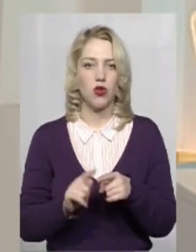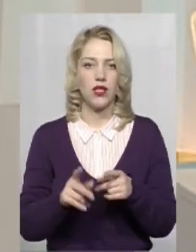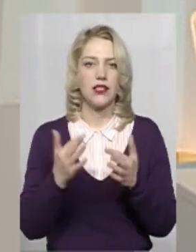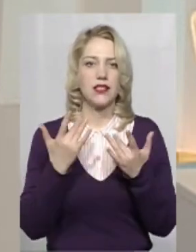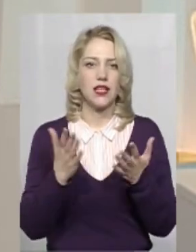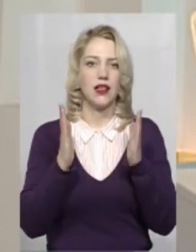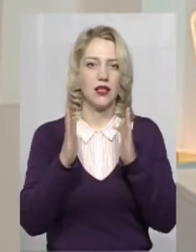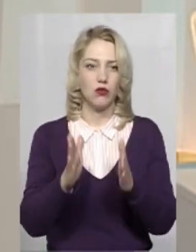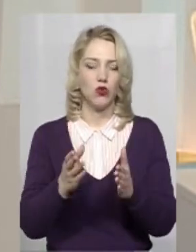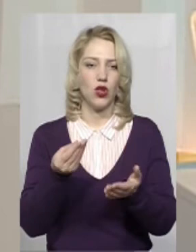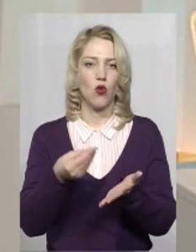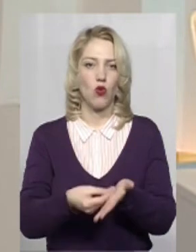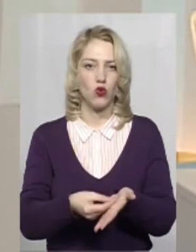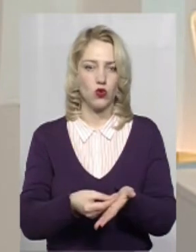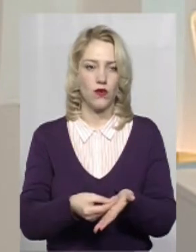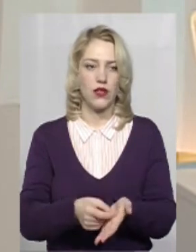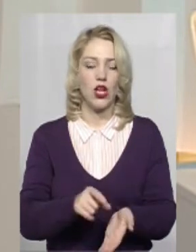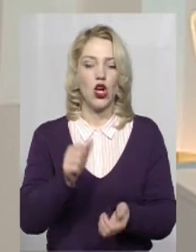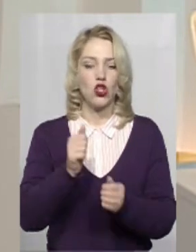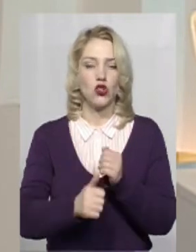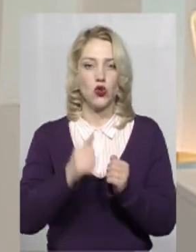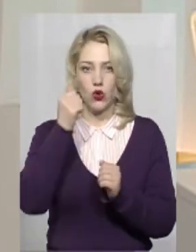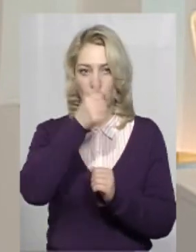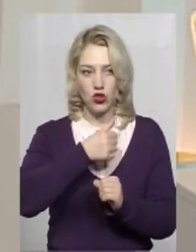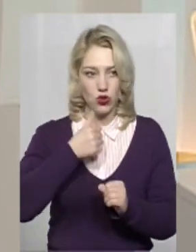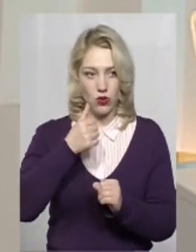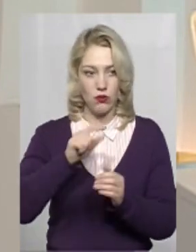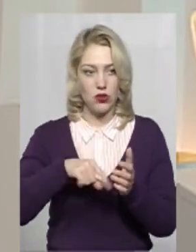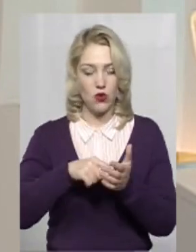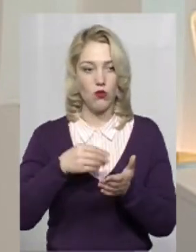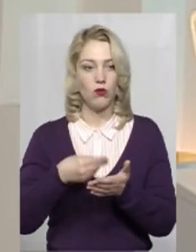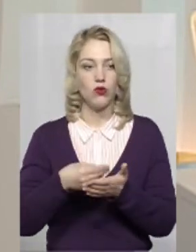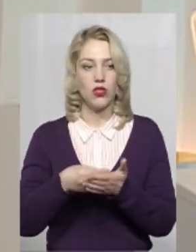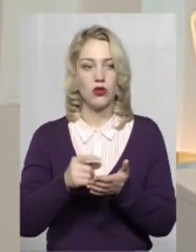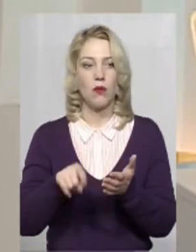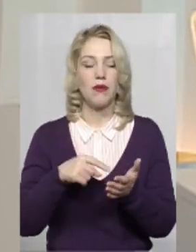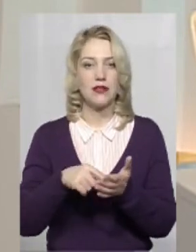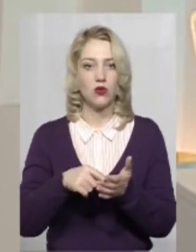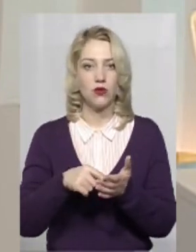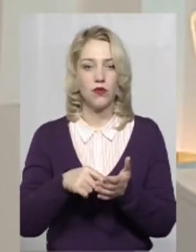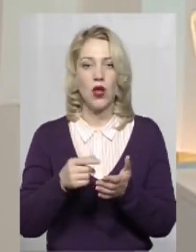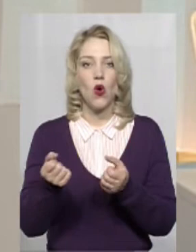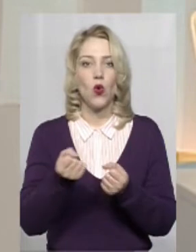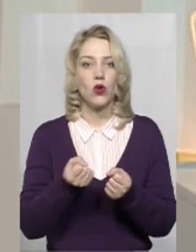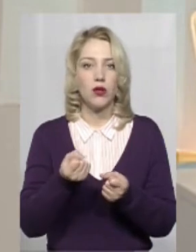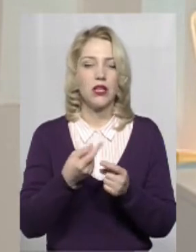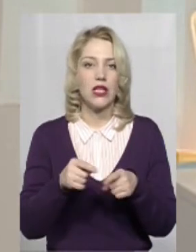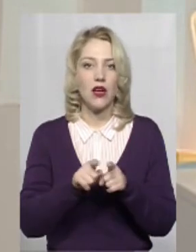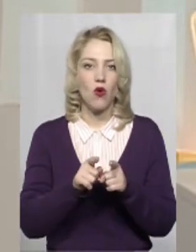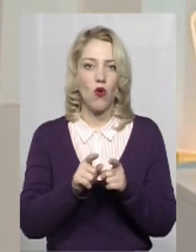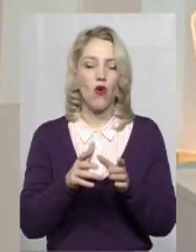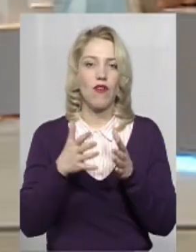скільки буде коштувати щорічно міському бюджету місту утримання такого